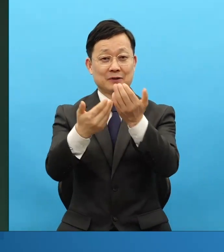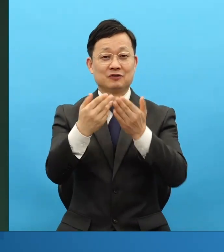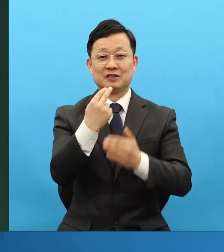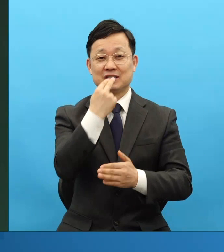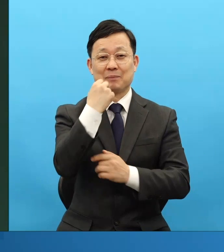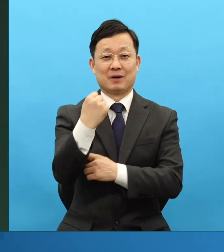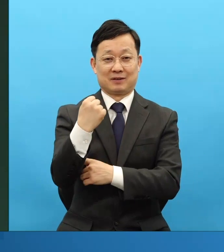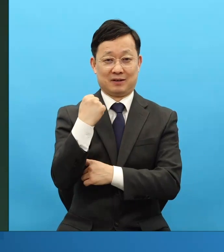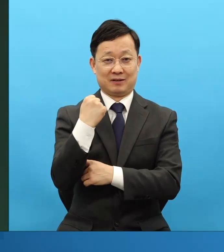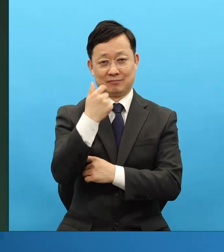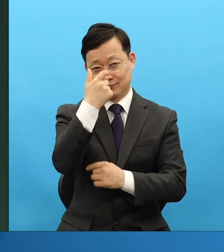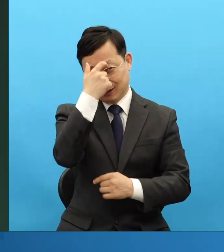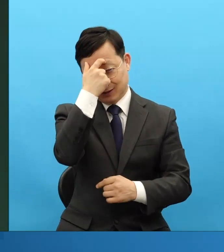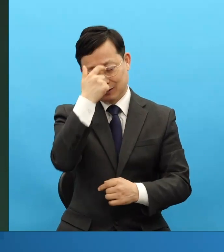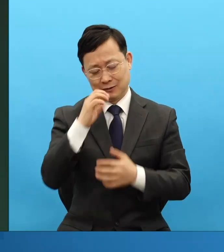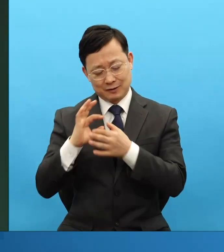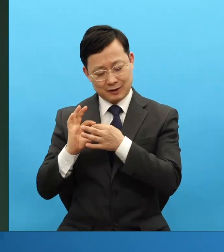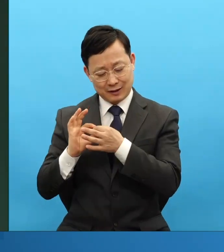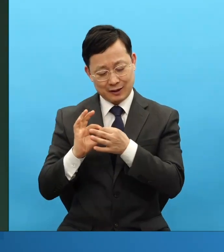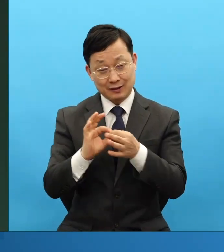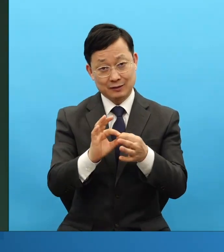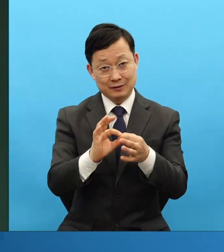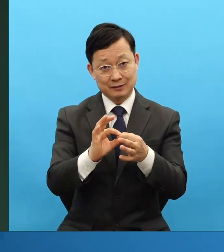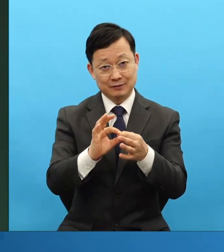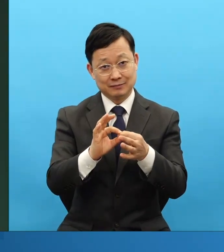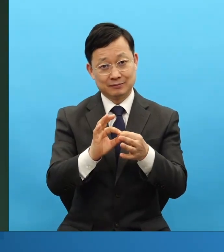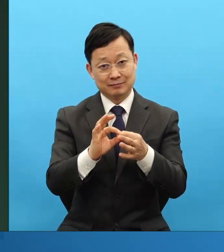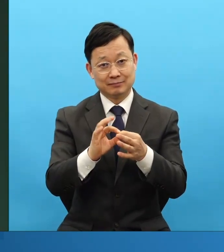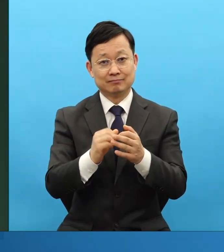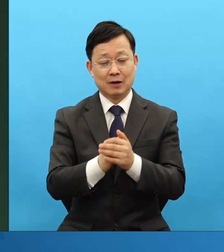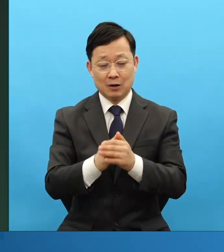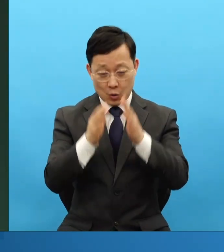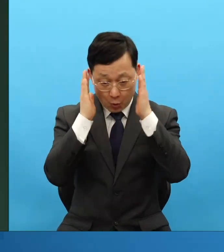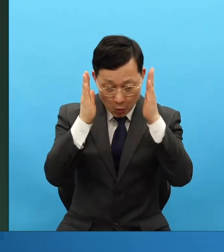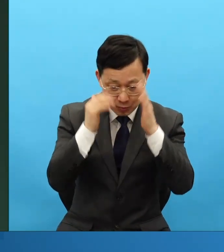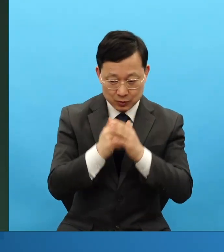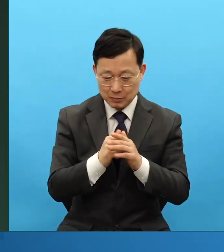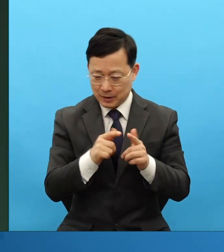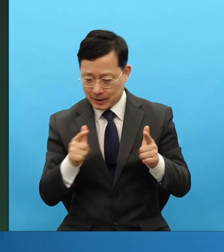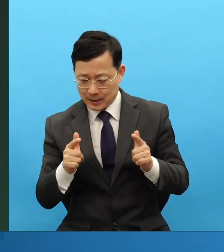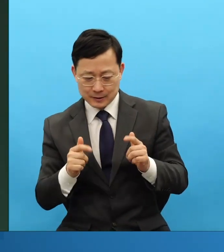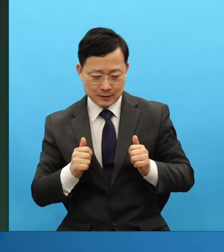이걸 기도로 누리면서 영구에 몰두하고 허금에 몰두하는 겁니다.